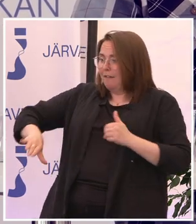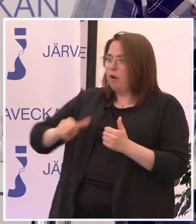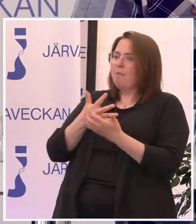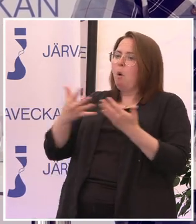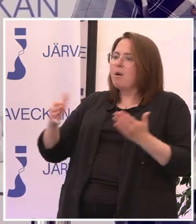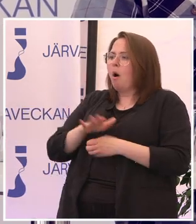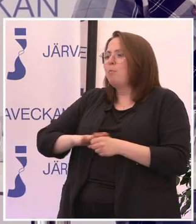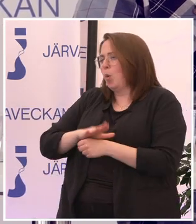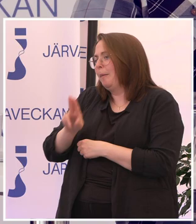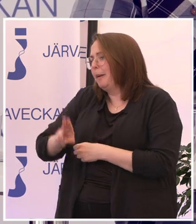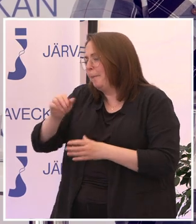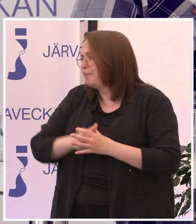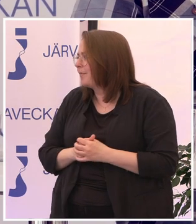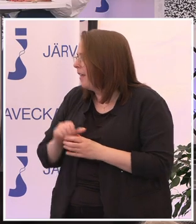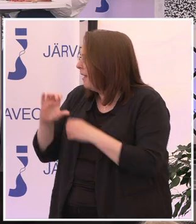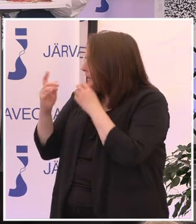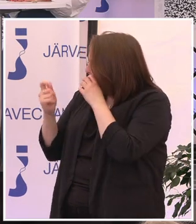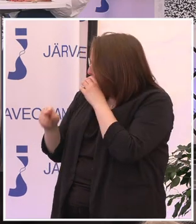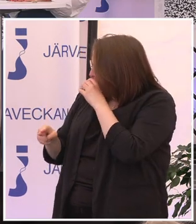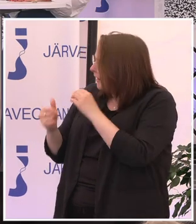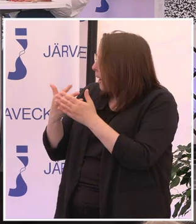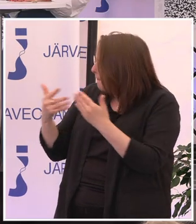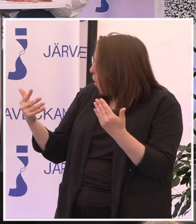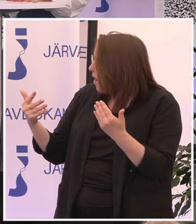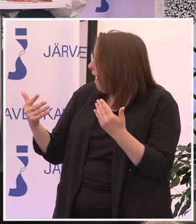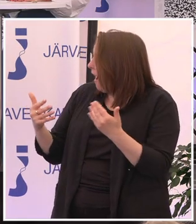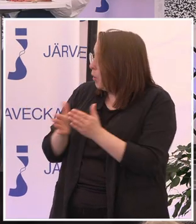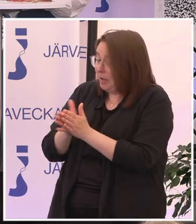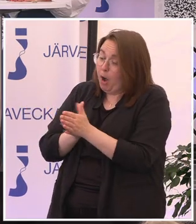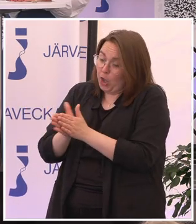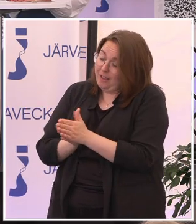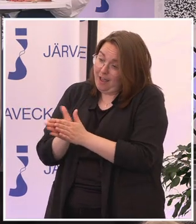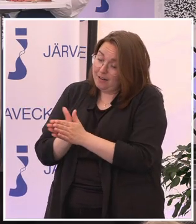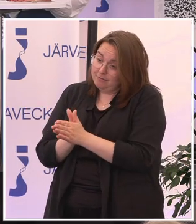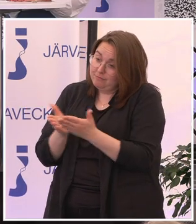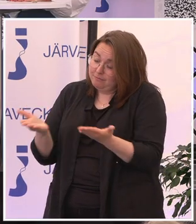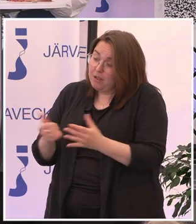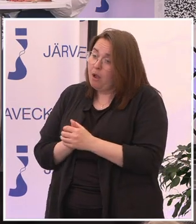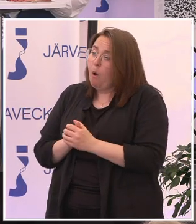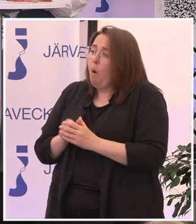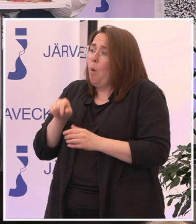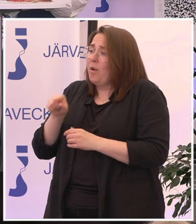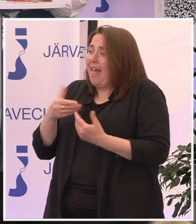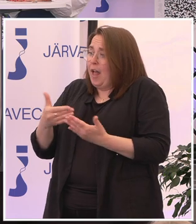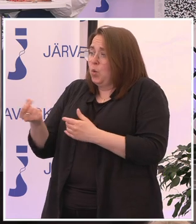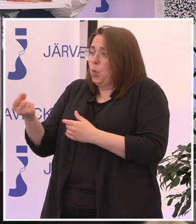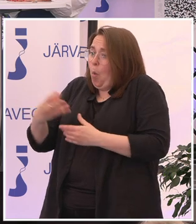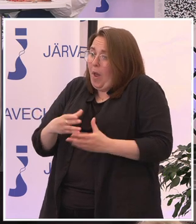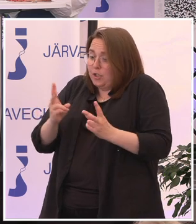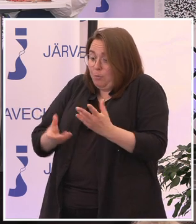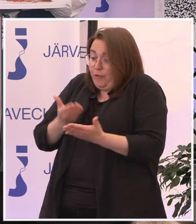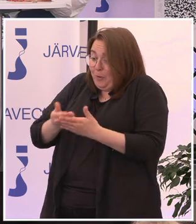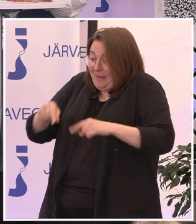många. Stefan, är ju onekligen många utmaningar, och det här är ju några som lyfts i den här